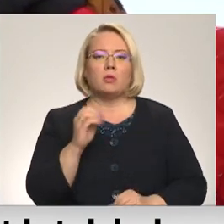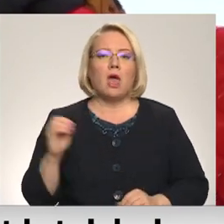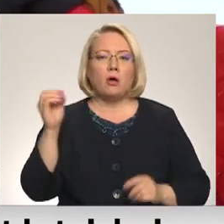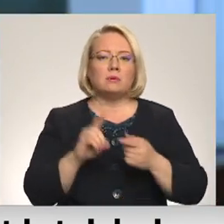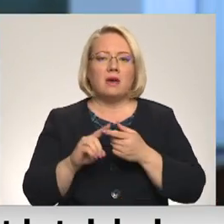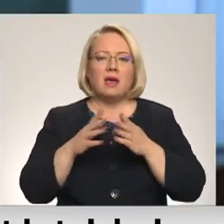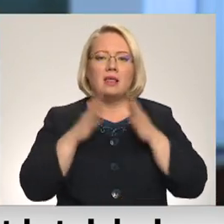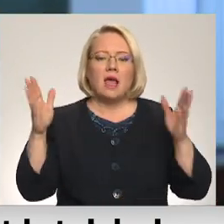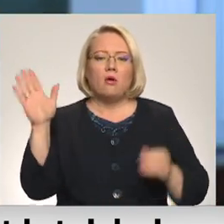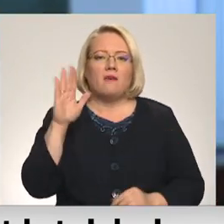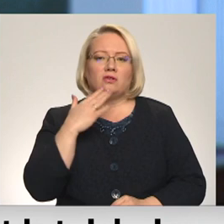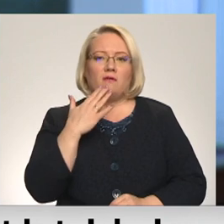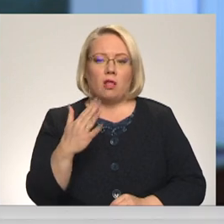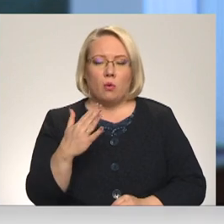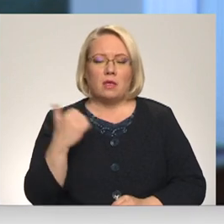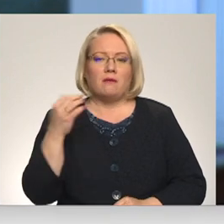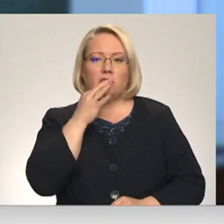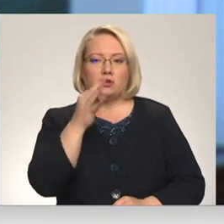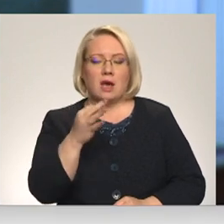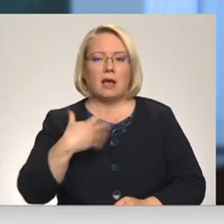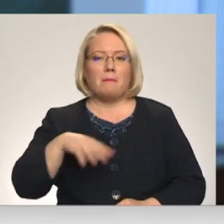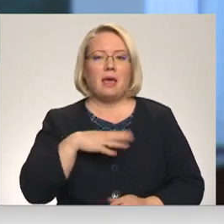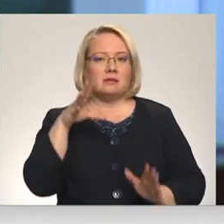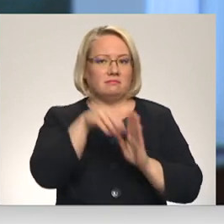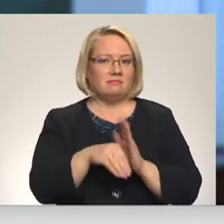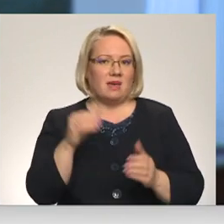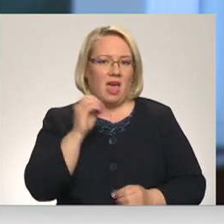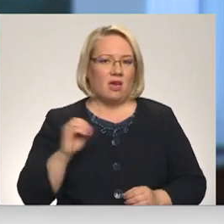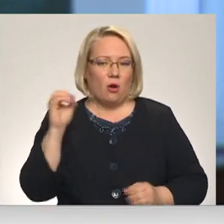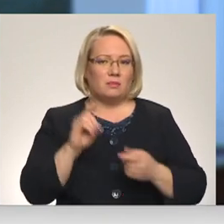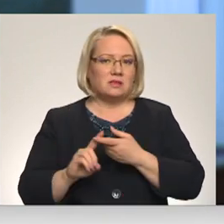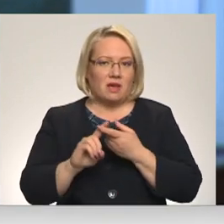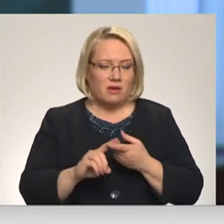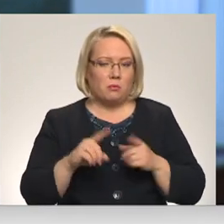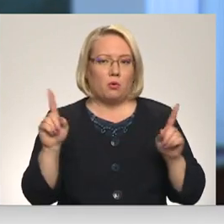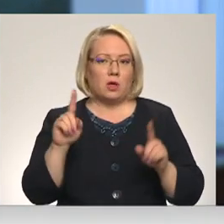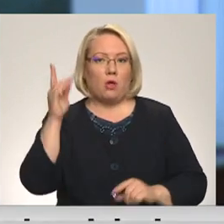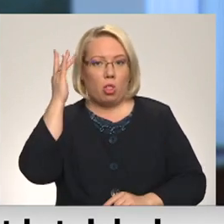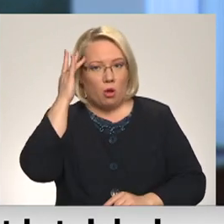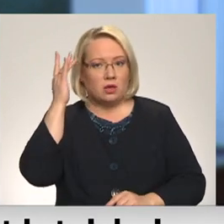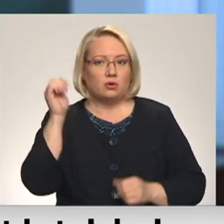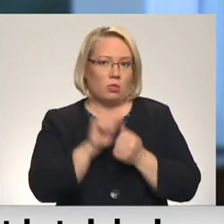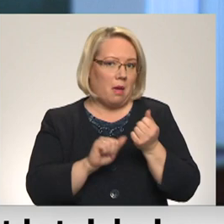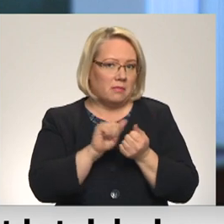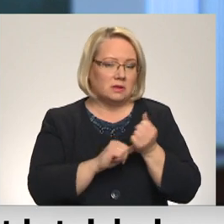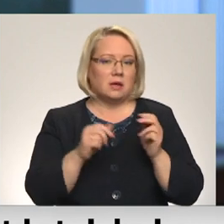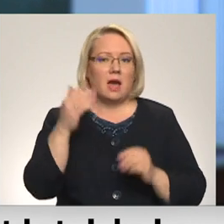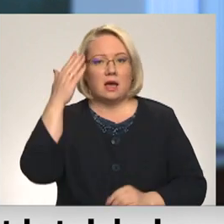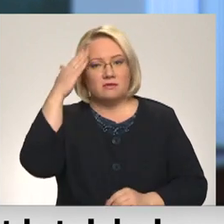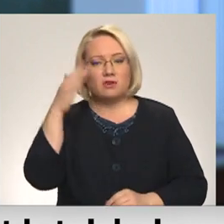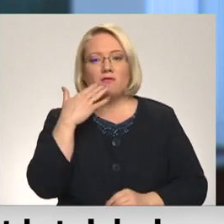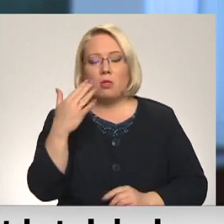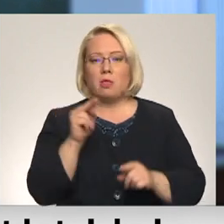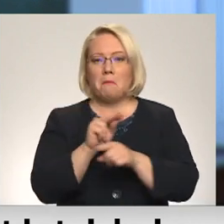valodām. Mēs esam Eiropas Savienībā, līdz ar to ir loģiski un dabiski, kā svešvaloda tiek